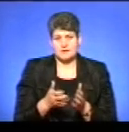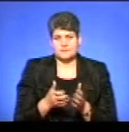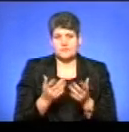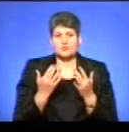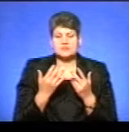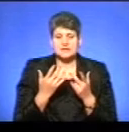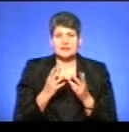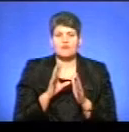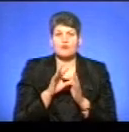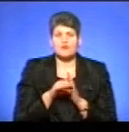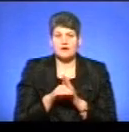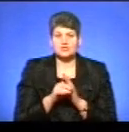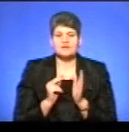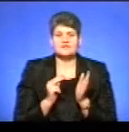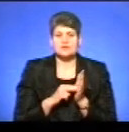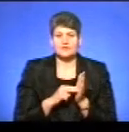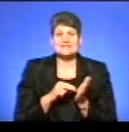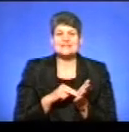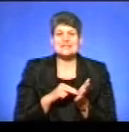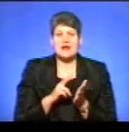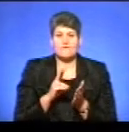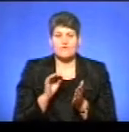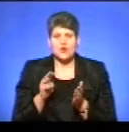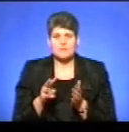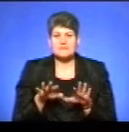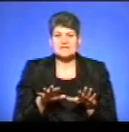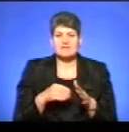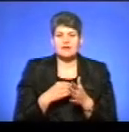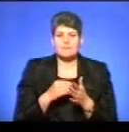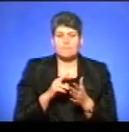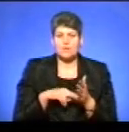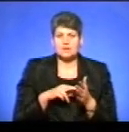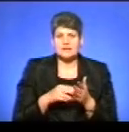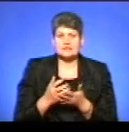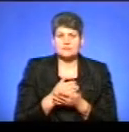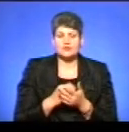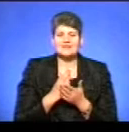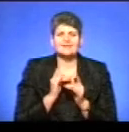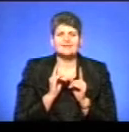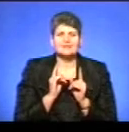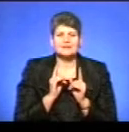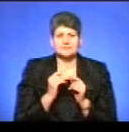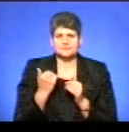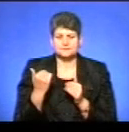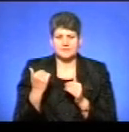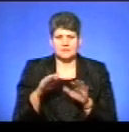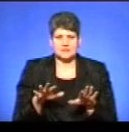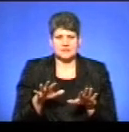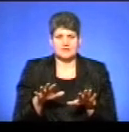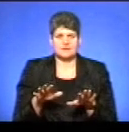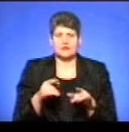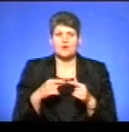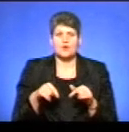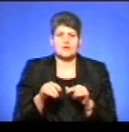Оскільки впровадження і встановлення ставок місцевих податків і зборів належать до виключної компетенції місцевих